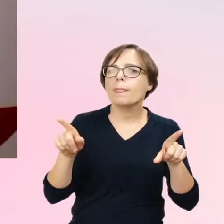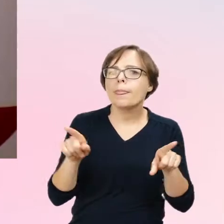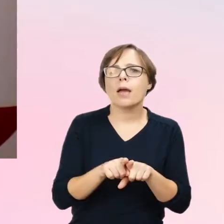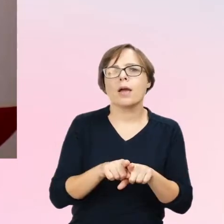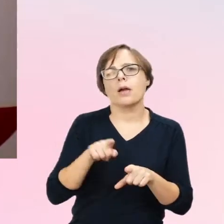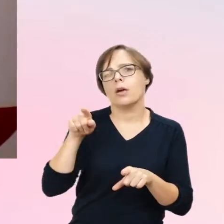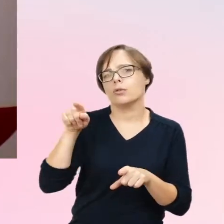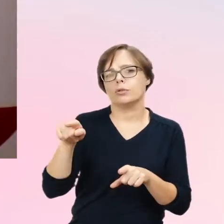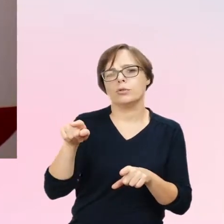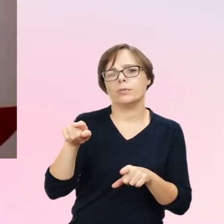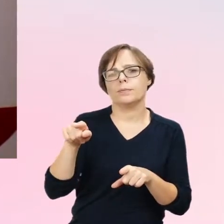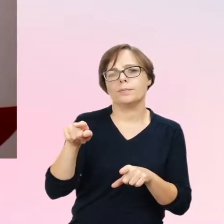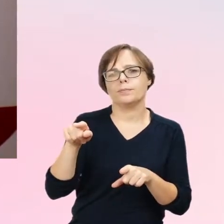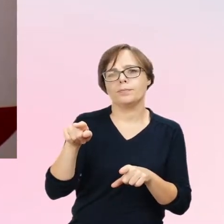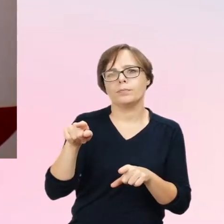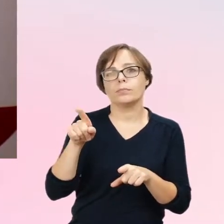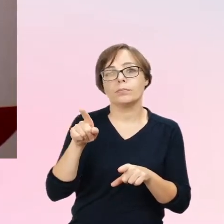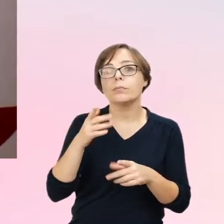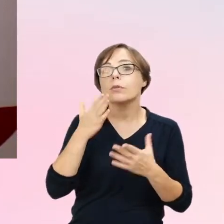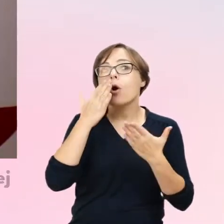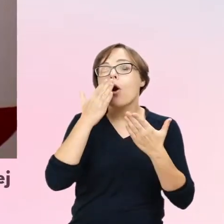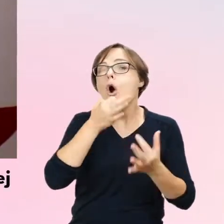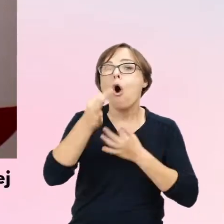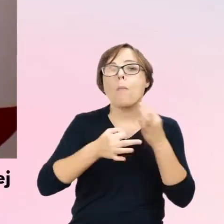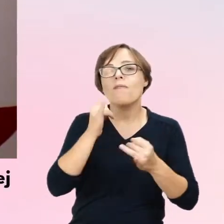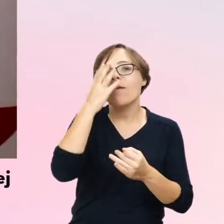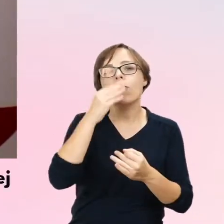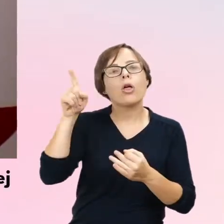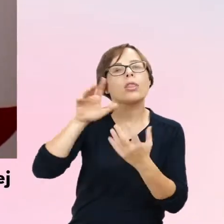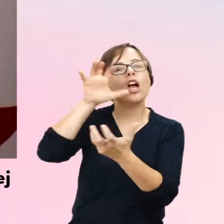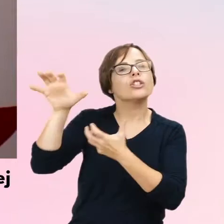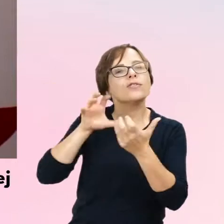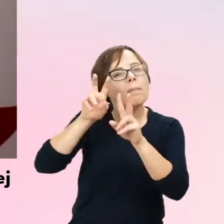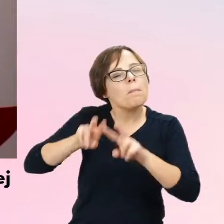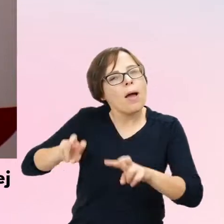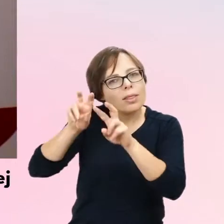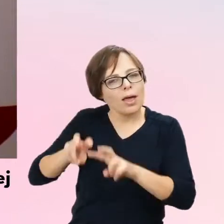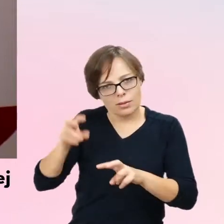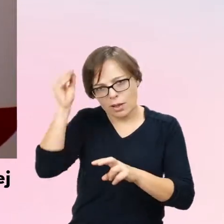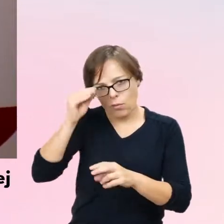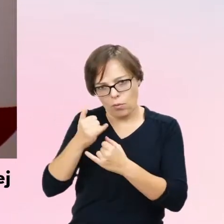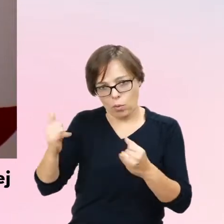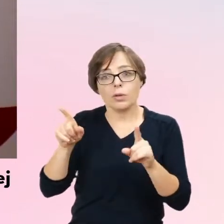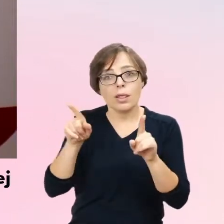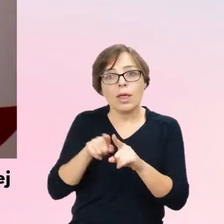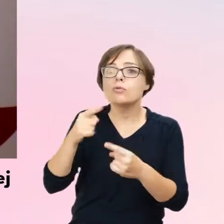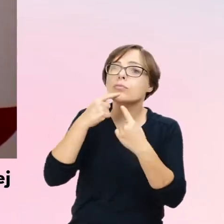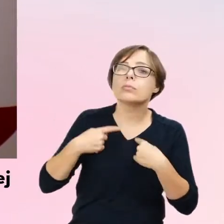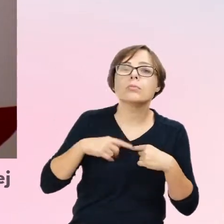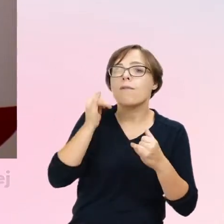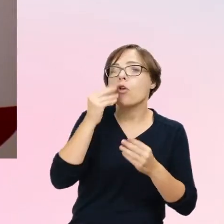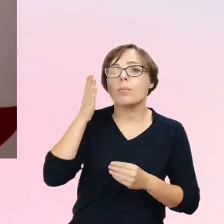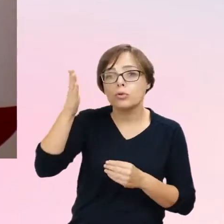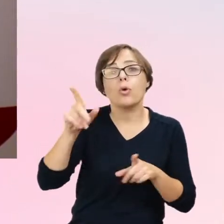w badania, które się aktualnie na świecie dzieją i taką perspektywę też przyszłościową i oczywiście za